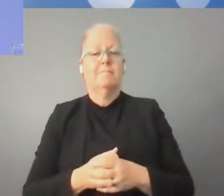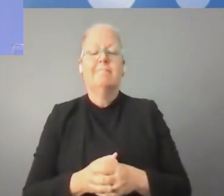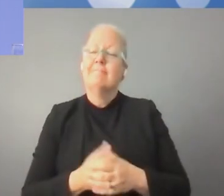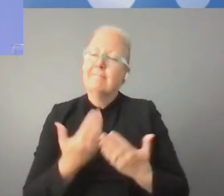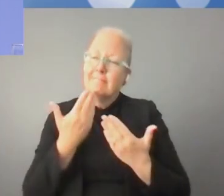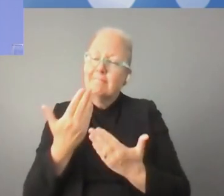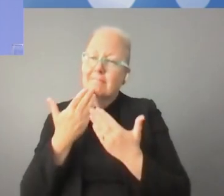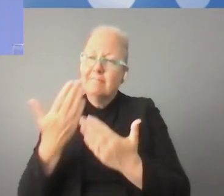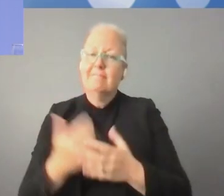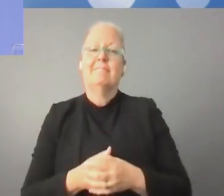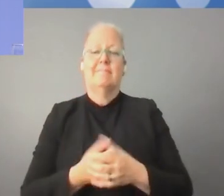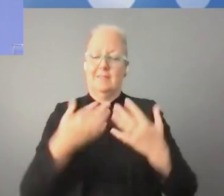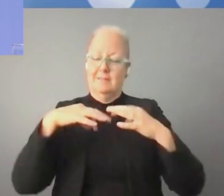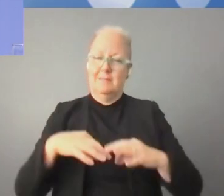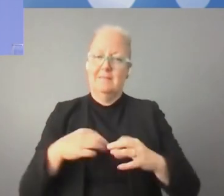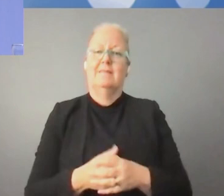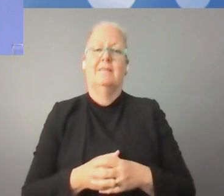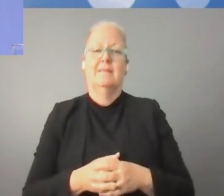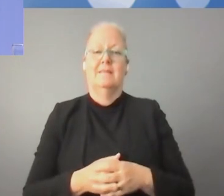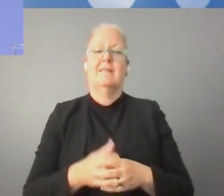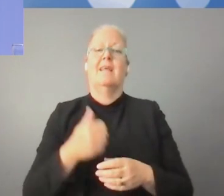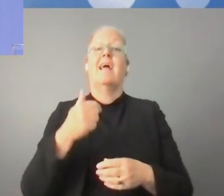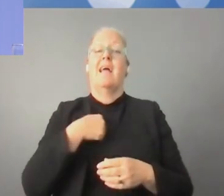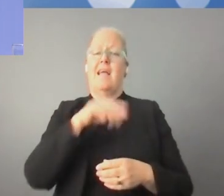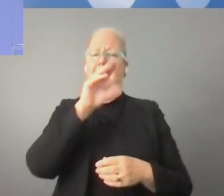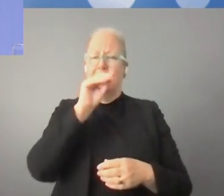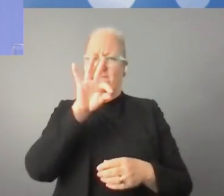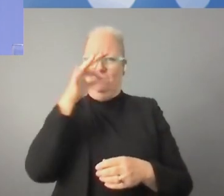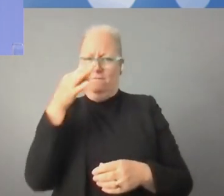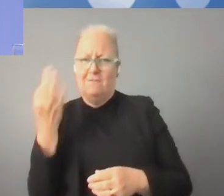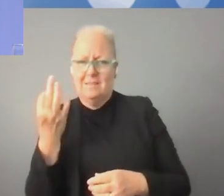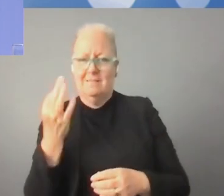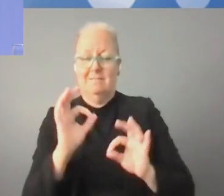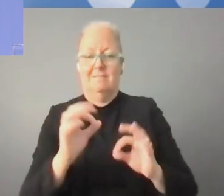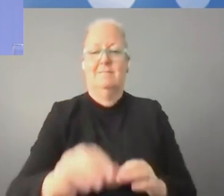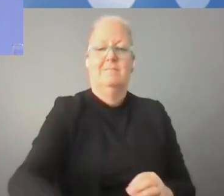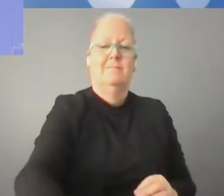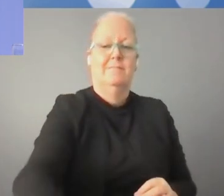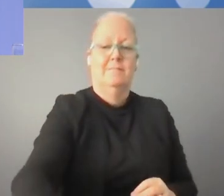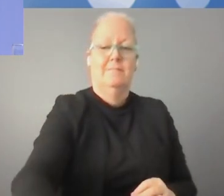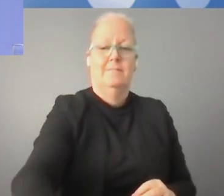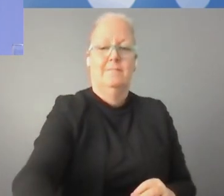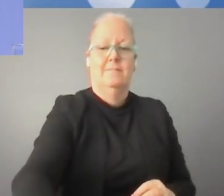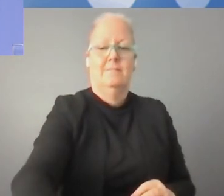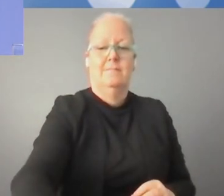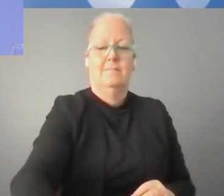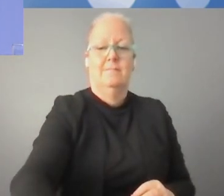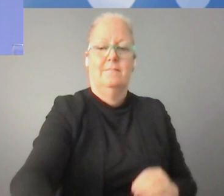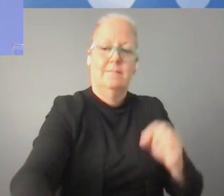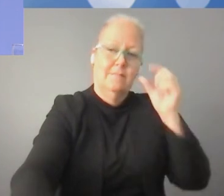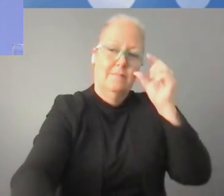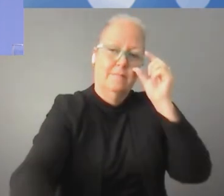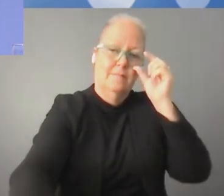نستمع لملاحظتك. شكرا وسوف أتحدث باللغة الفرنسية فأرجو أن تأخذوا